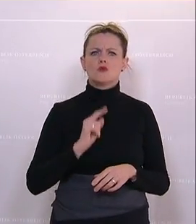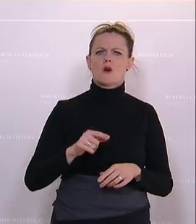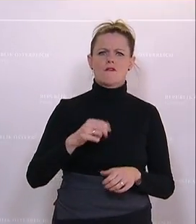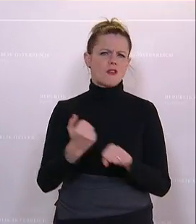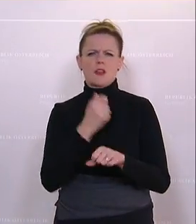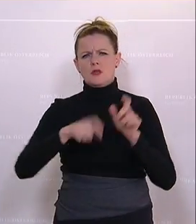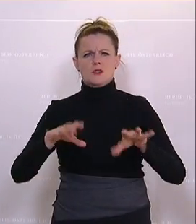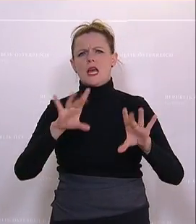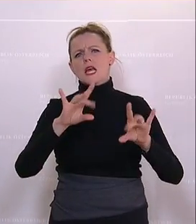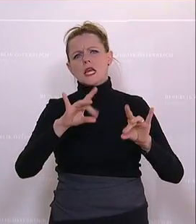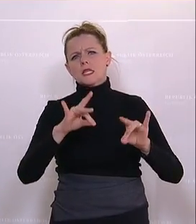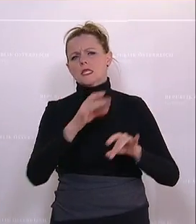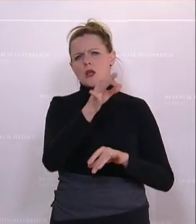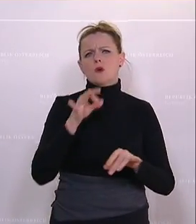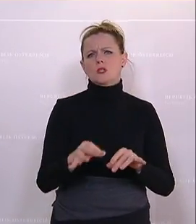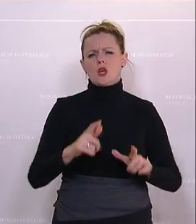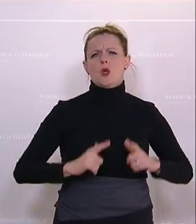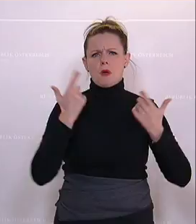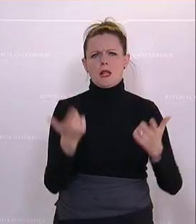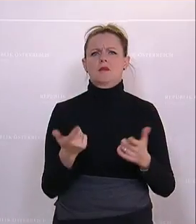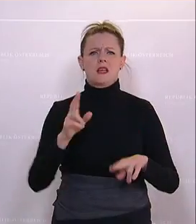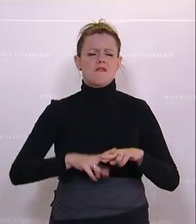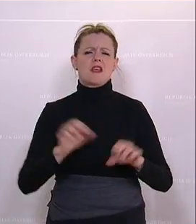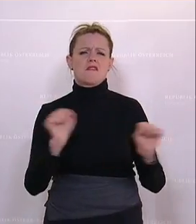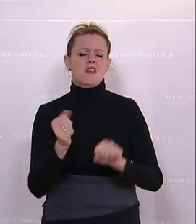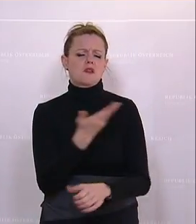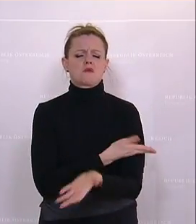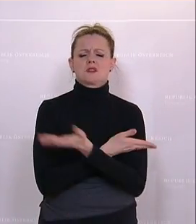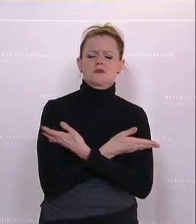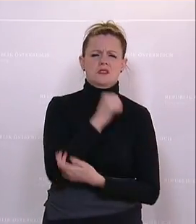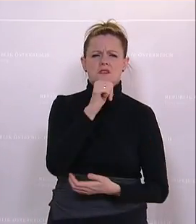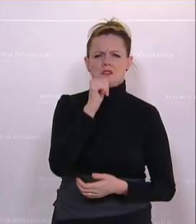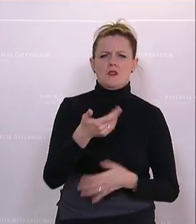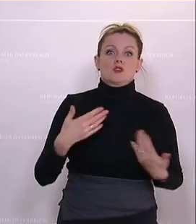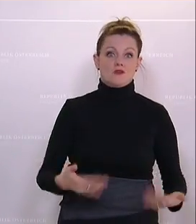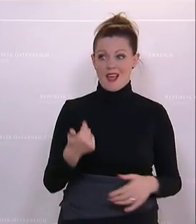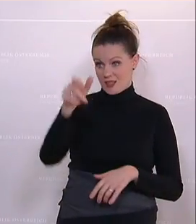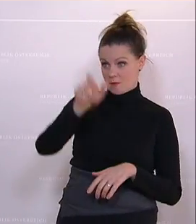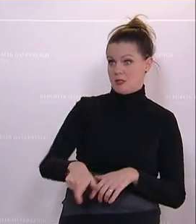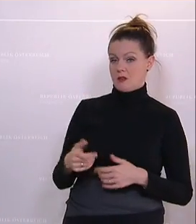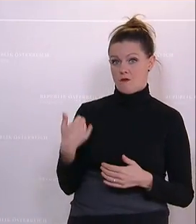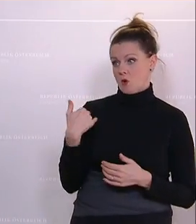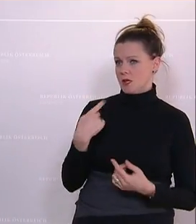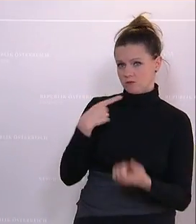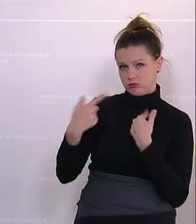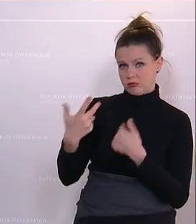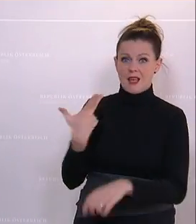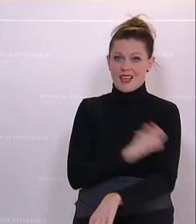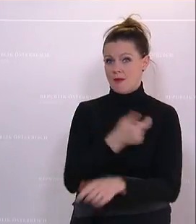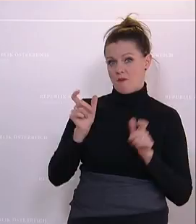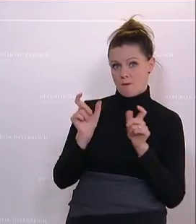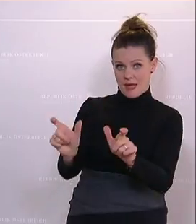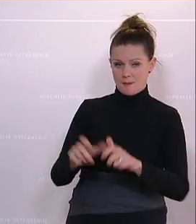durch und wenn du im Winter kein kurzärmliches Leiberl auch hast, dann bist du eh schwach. Und genau mit so einem Menschen habe ich mich massivst unterhalten, der hat die Impfung verweigert.